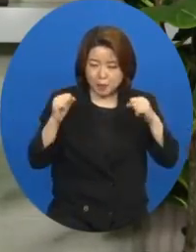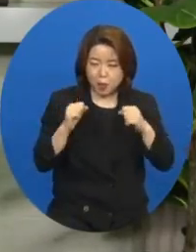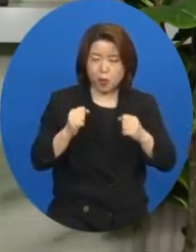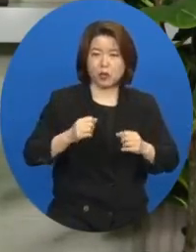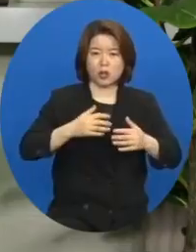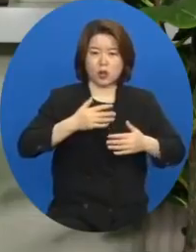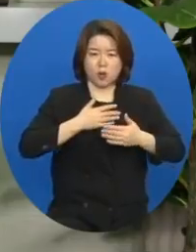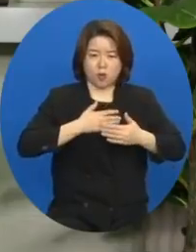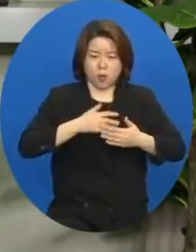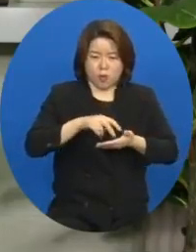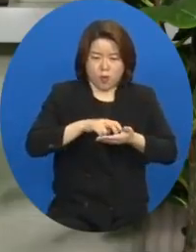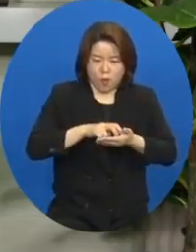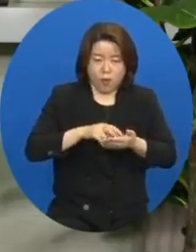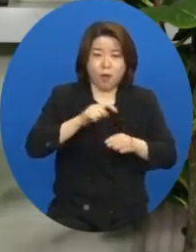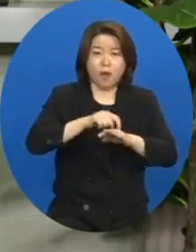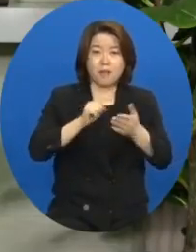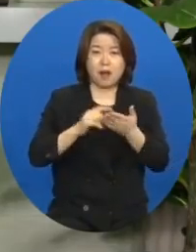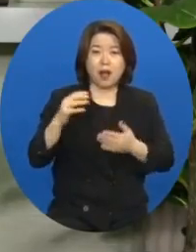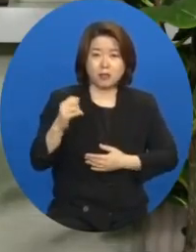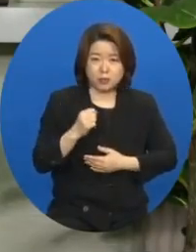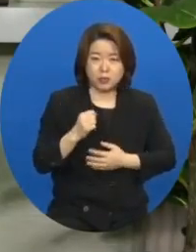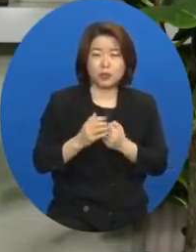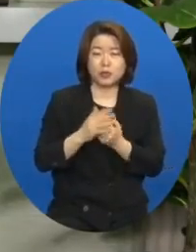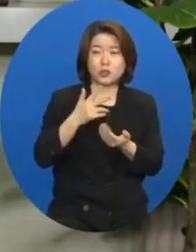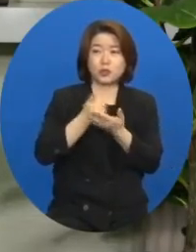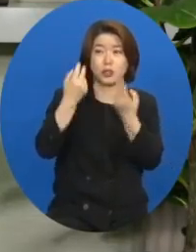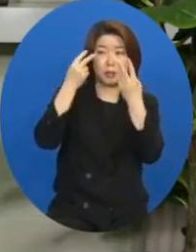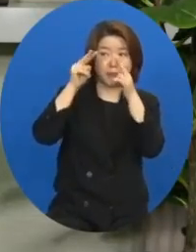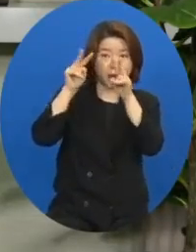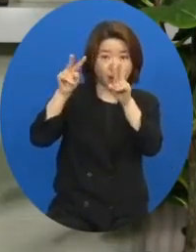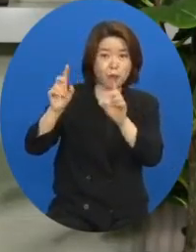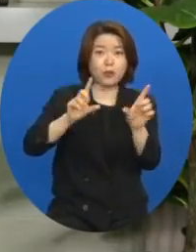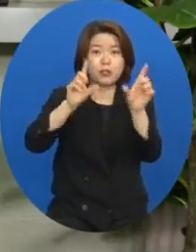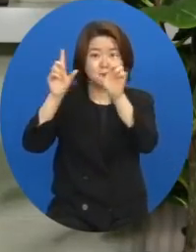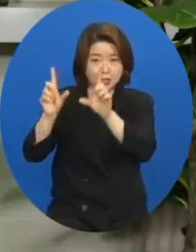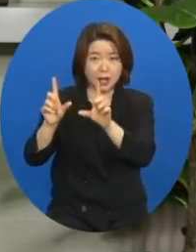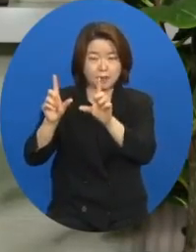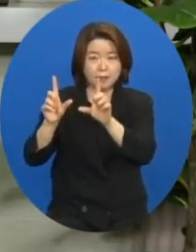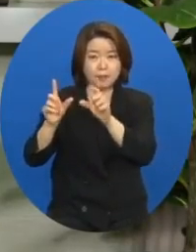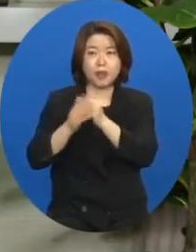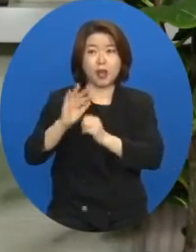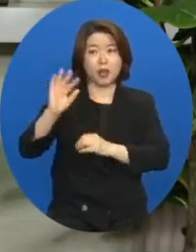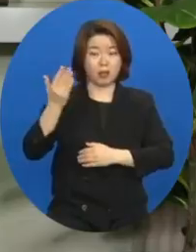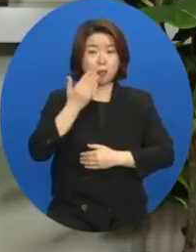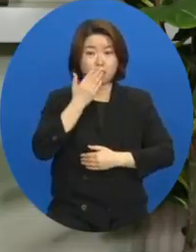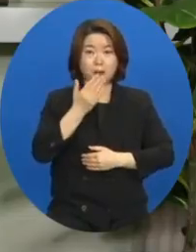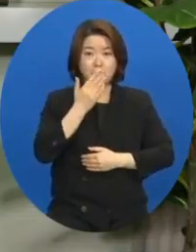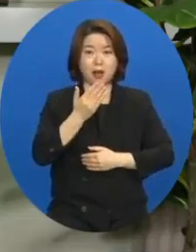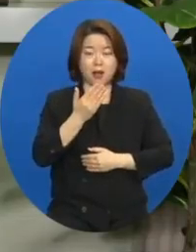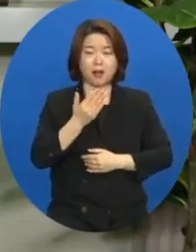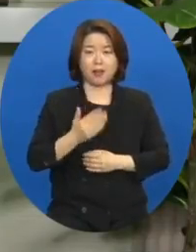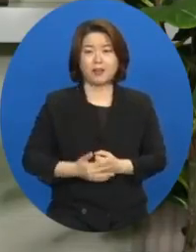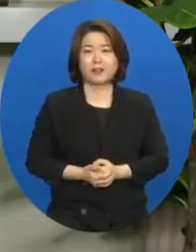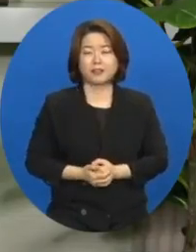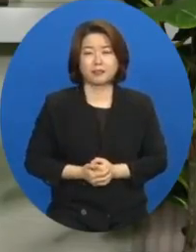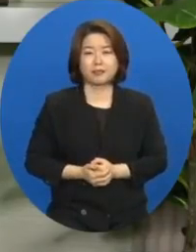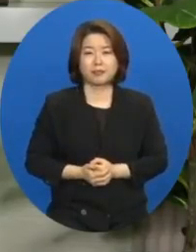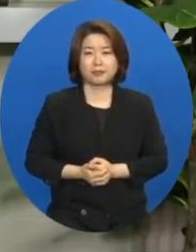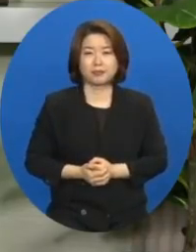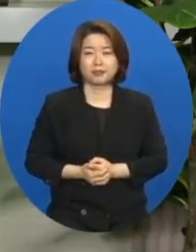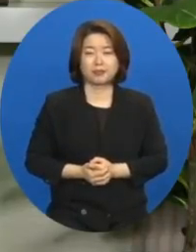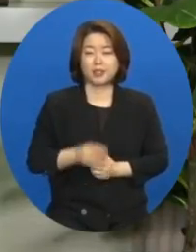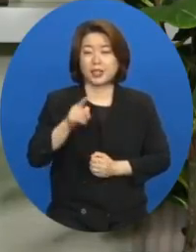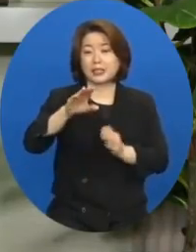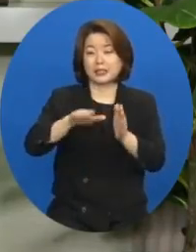떨리는 마음으로 그렇게 주님을 바라보고 사는 삶이 되는 것입니다. 저는